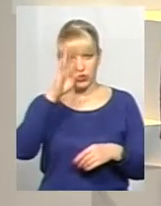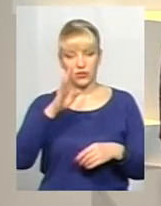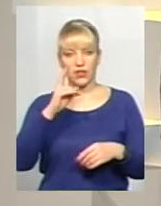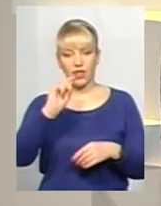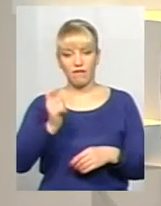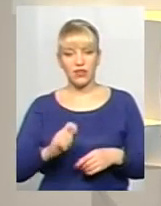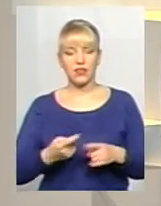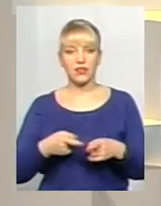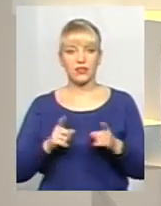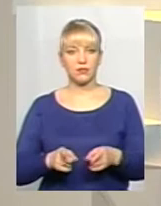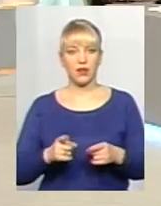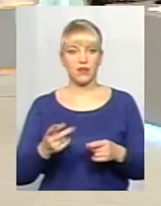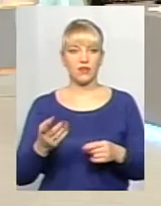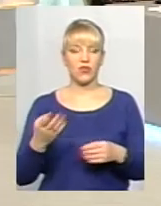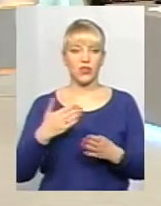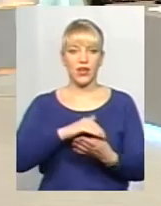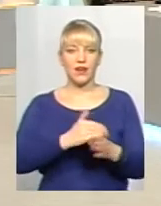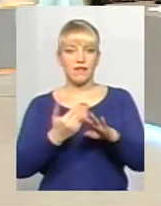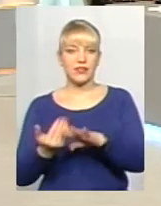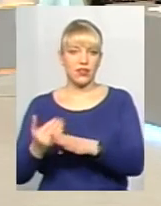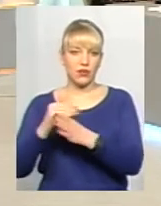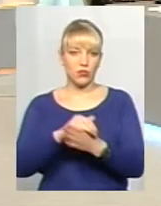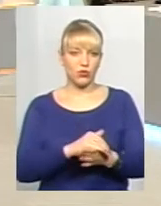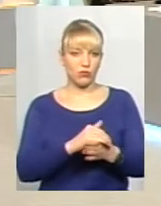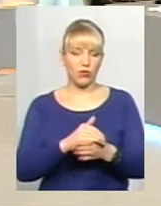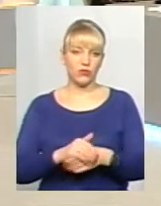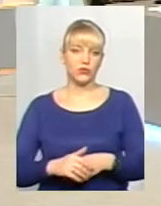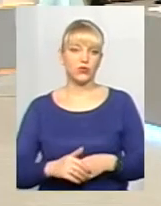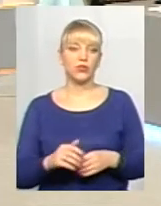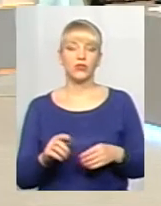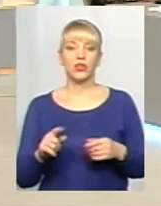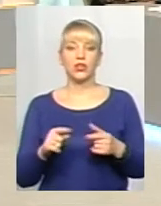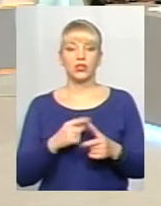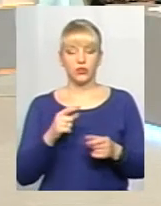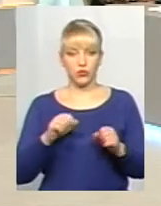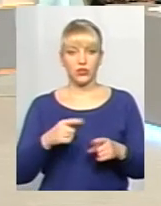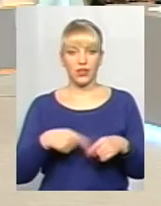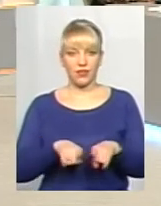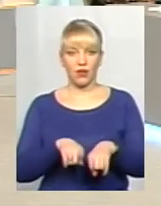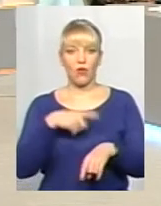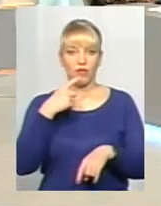війні, насправді, вони взаємодоповнюють один одного. Чи можете про це говорити?